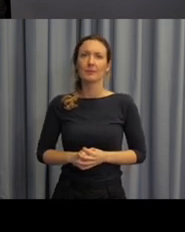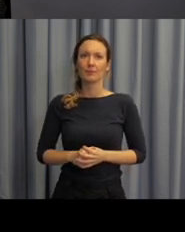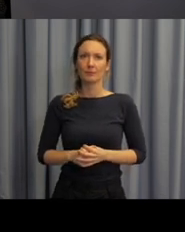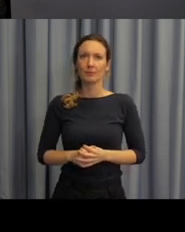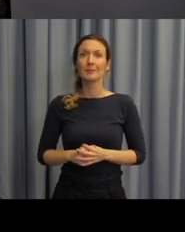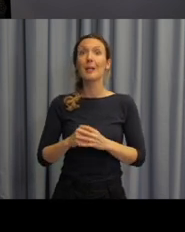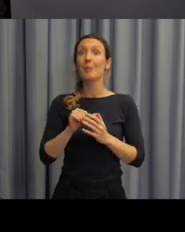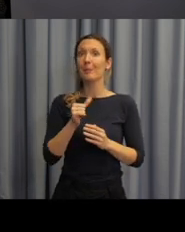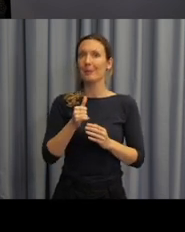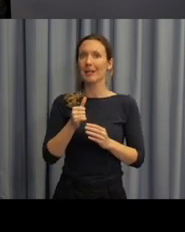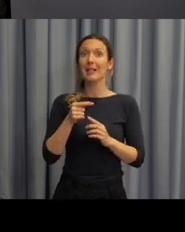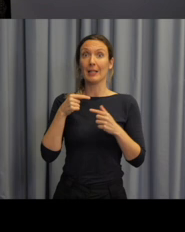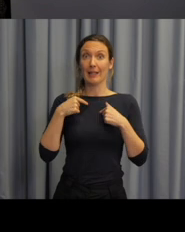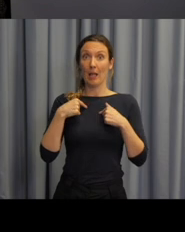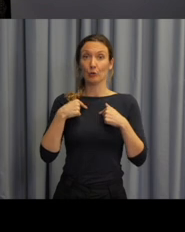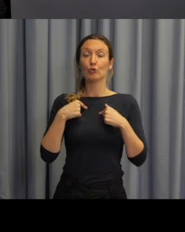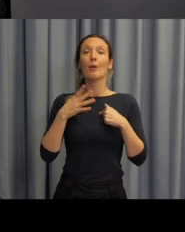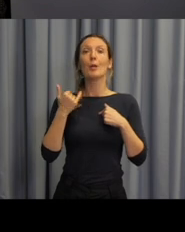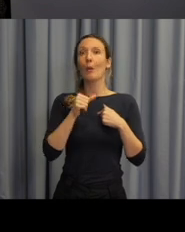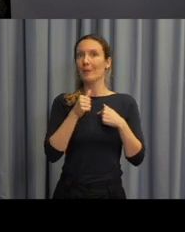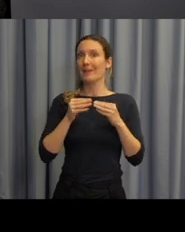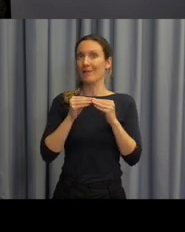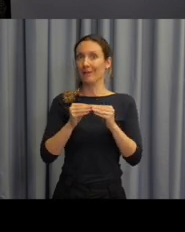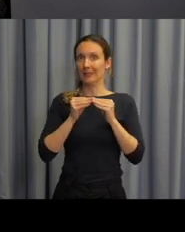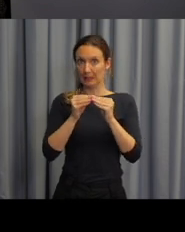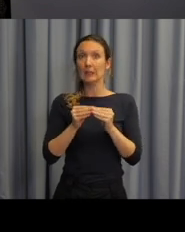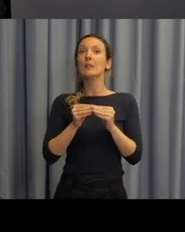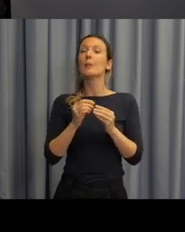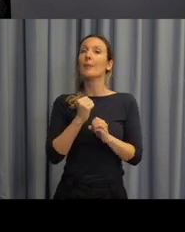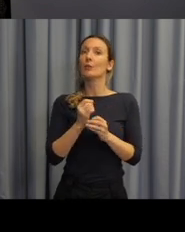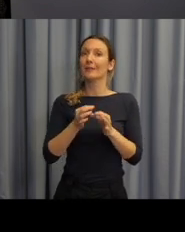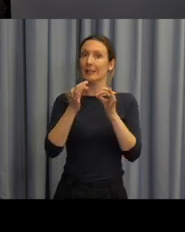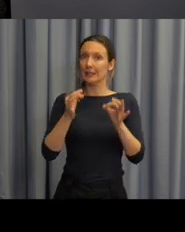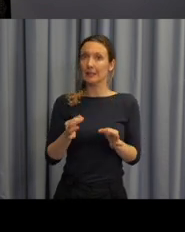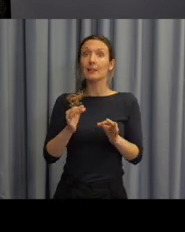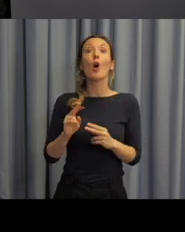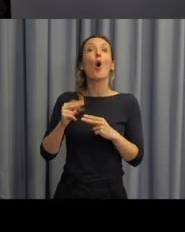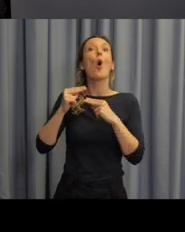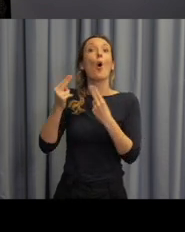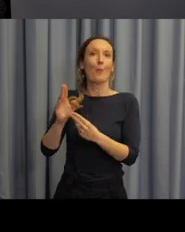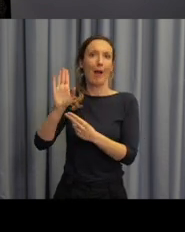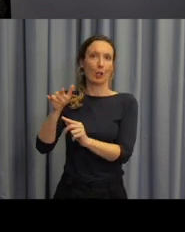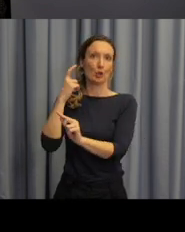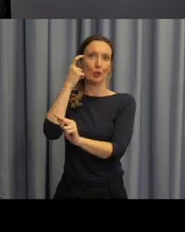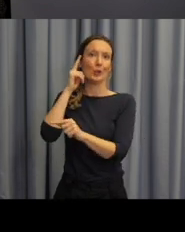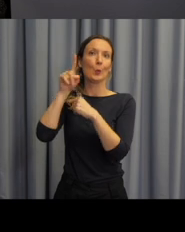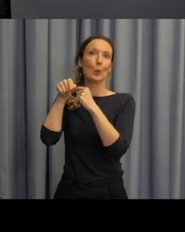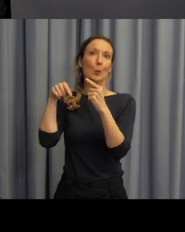na sociokulturní kompetence, které nám představila paní doktorka Hudáková. Bylo to takové